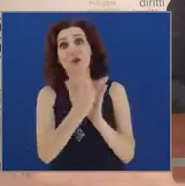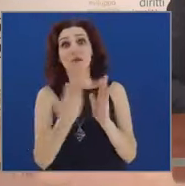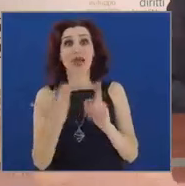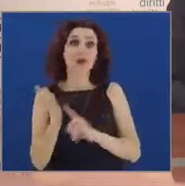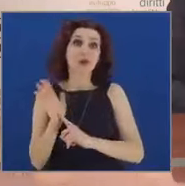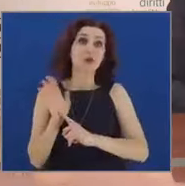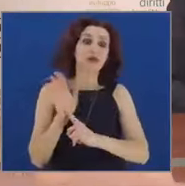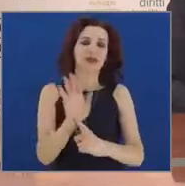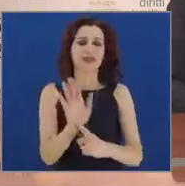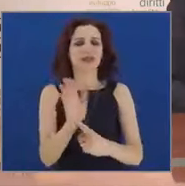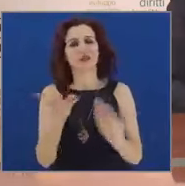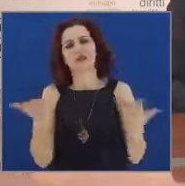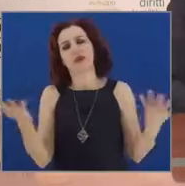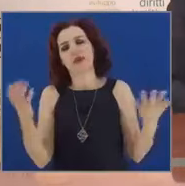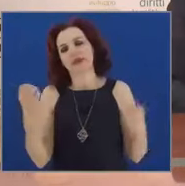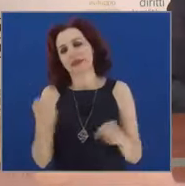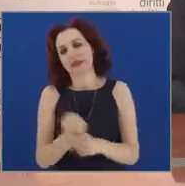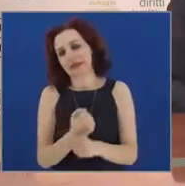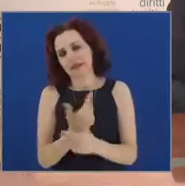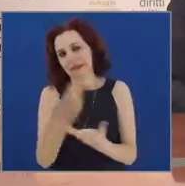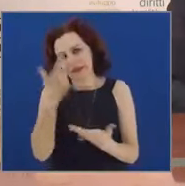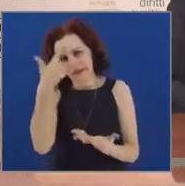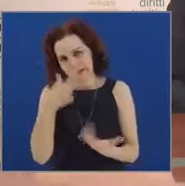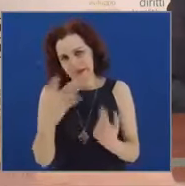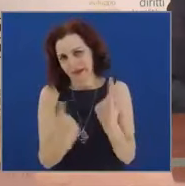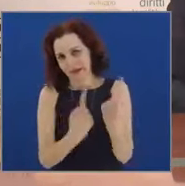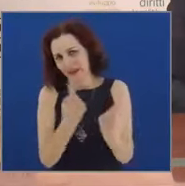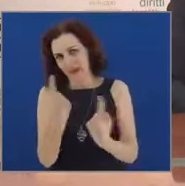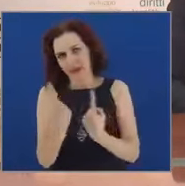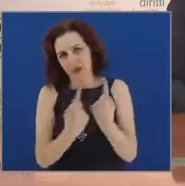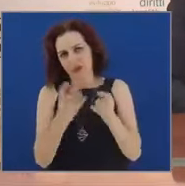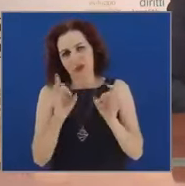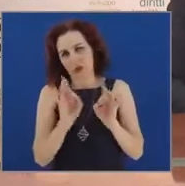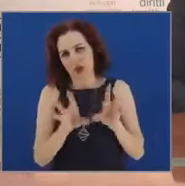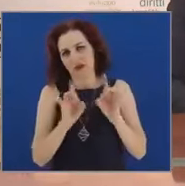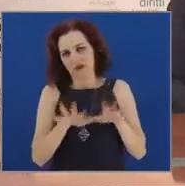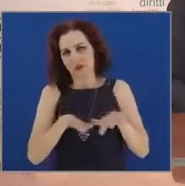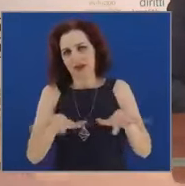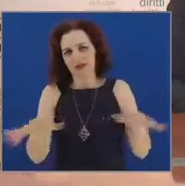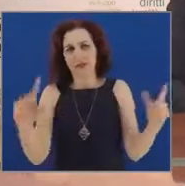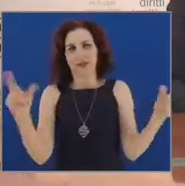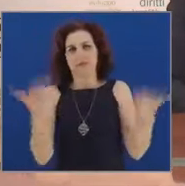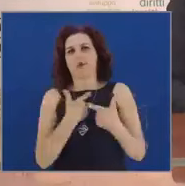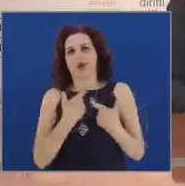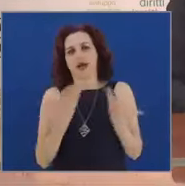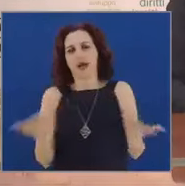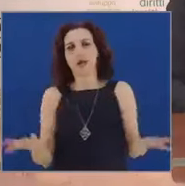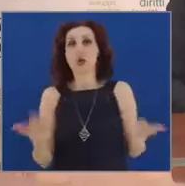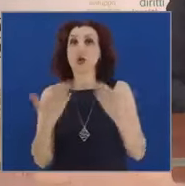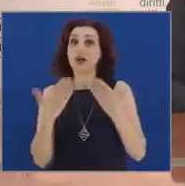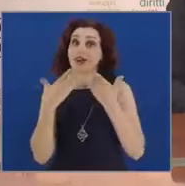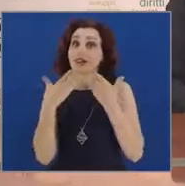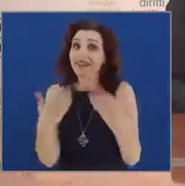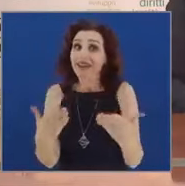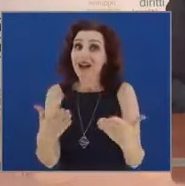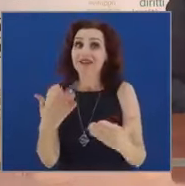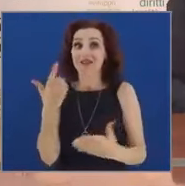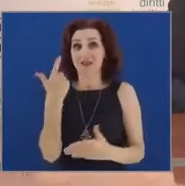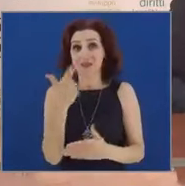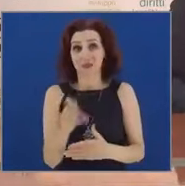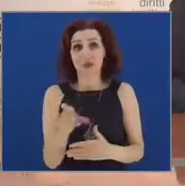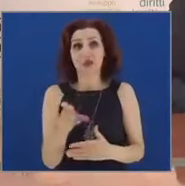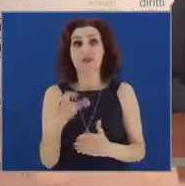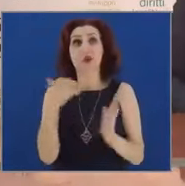c'è stato possibile per le vicende pandemiche. Lo ringrazio perché la revisione di questo